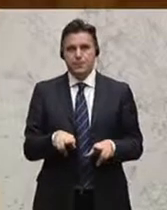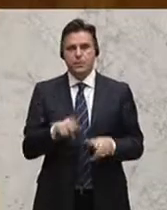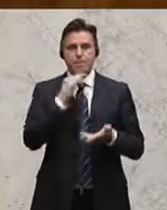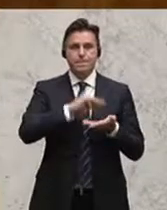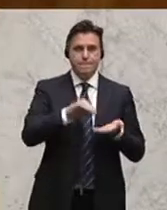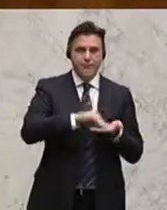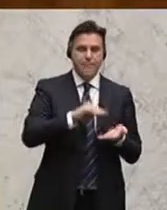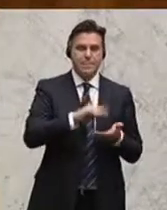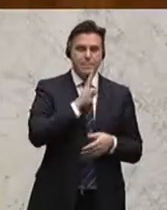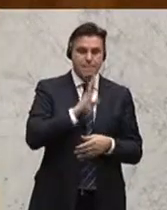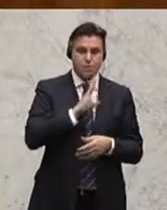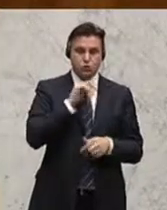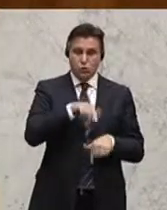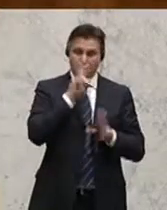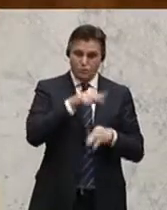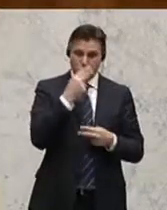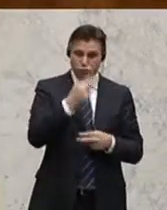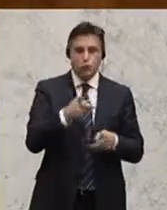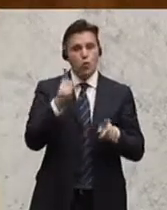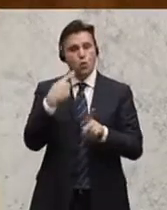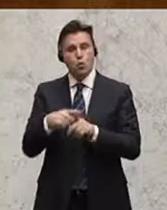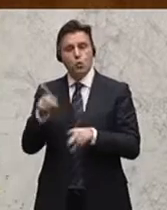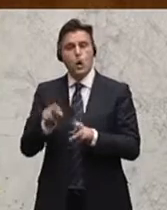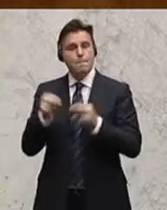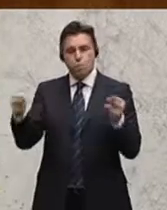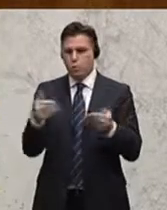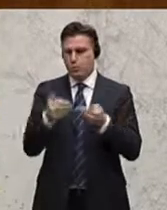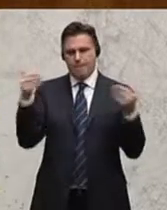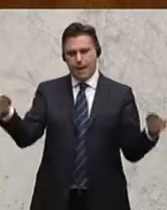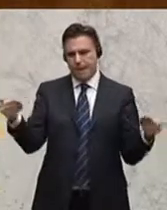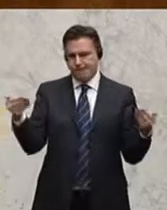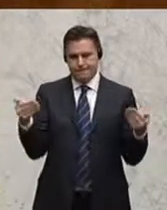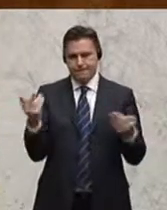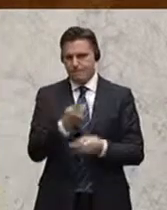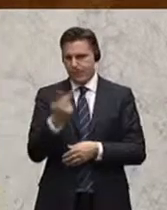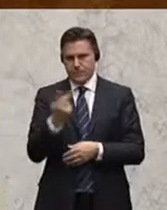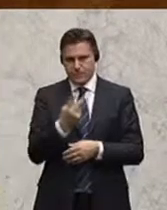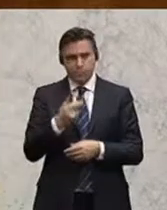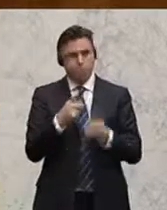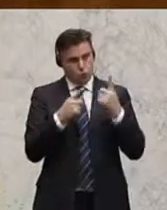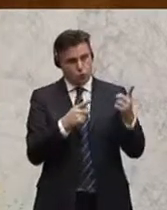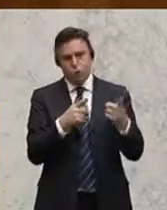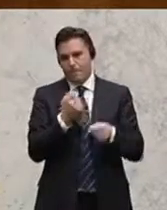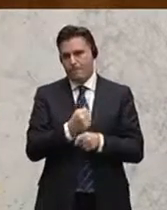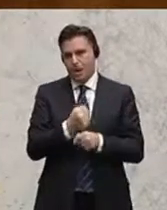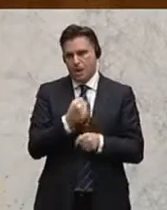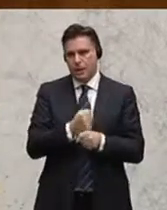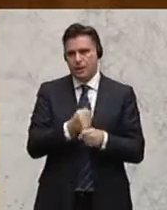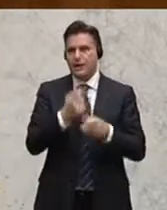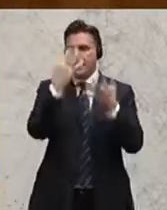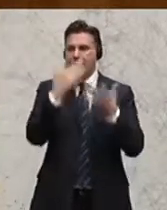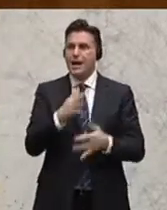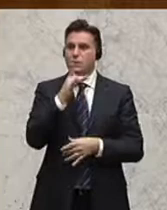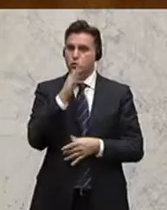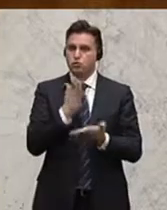Beamtenpensionen in Wien und dem System im Bund. Ungerechtigkeiten, die Sie schaffen. Der Rechnungshof hat